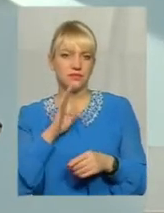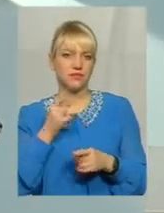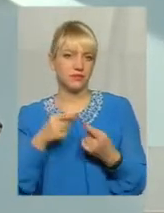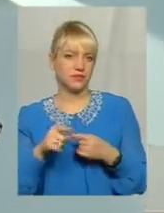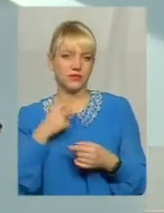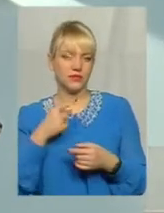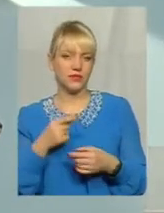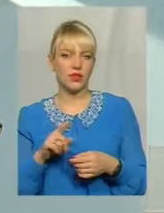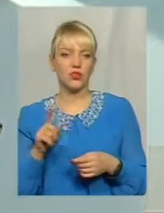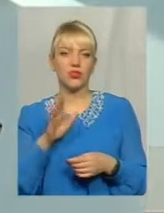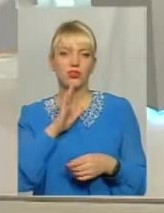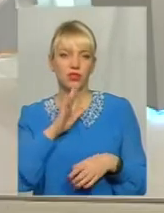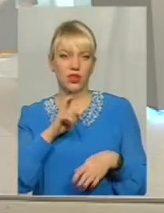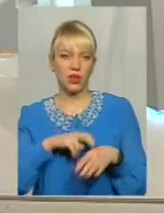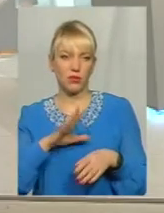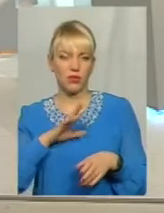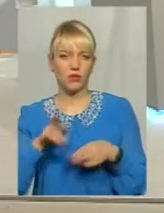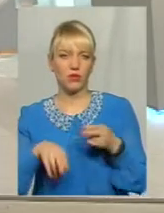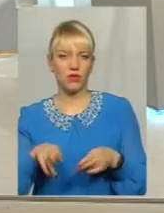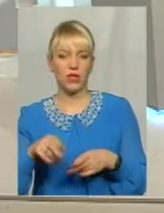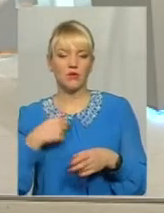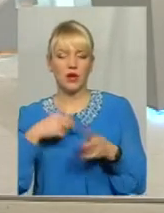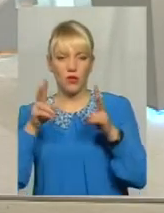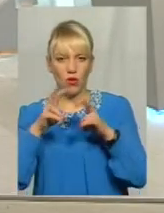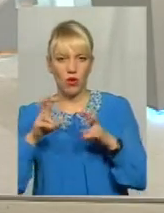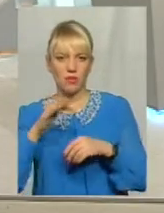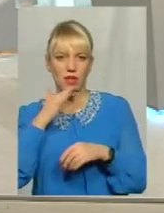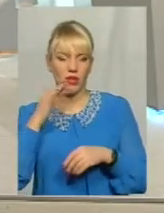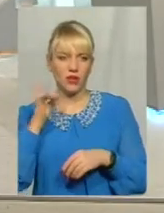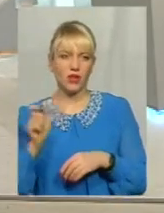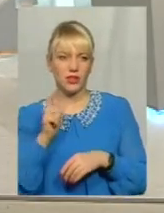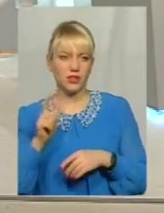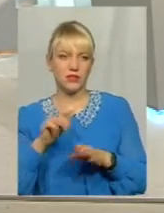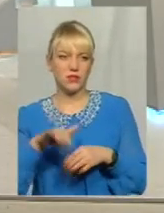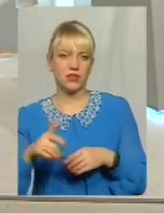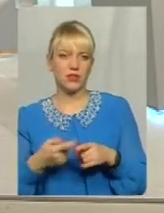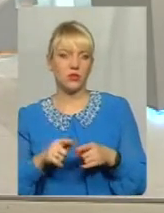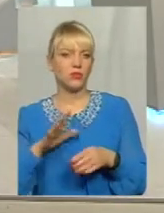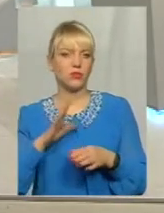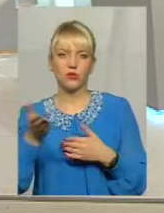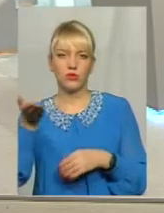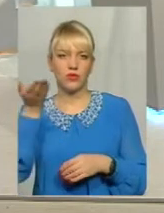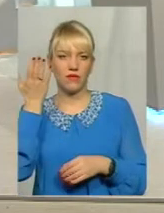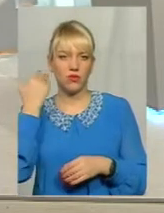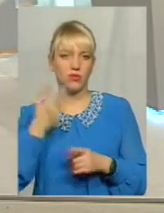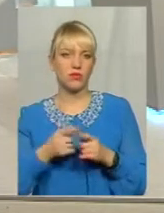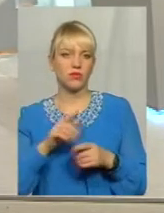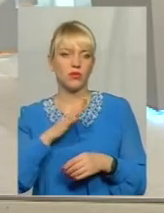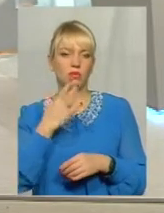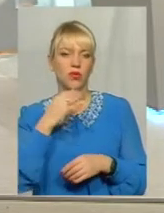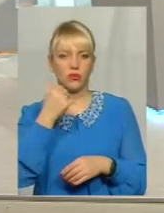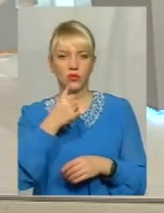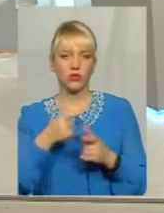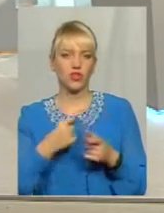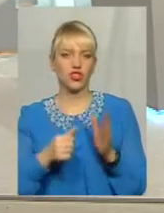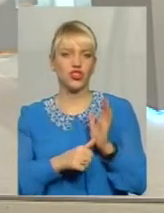Тобто пацієнтка була поропрована вже скільки років тому? І ми її оглядали кілька разів після того Це вже було дуже давно П'ять чи шість років тому я вже не пам